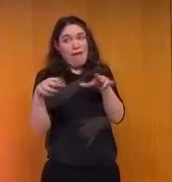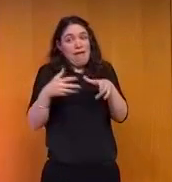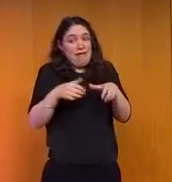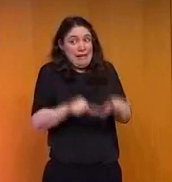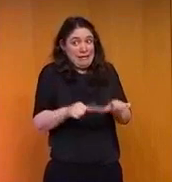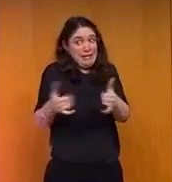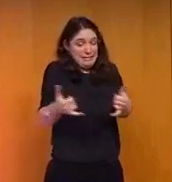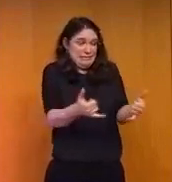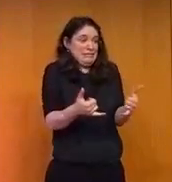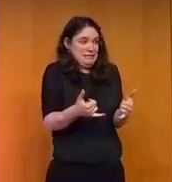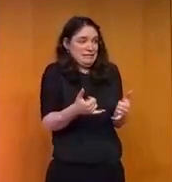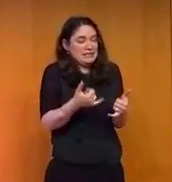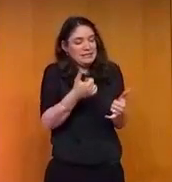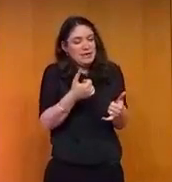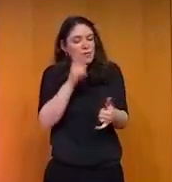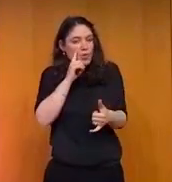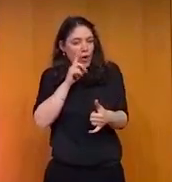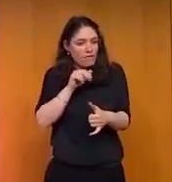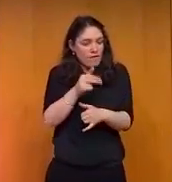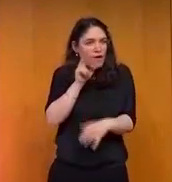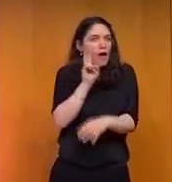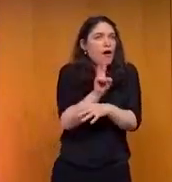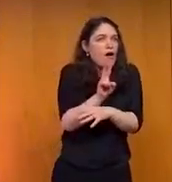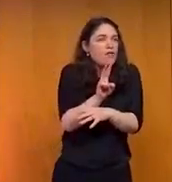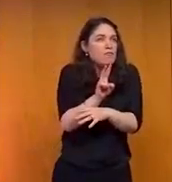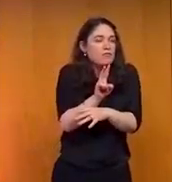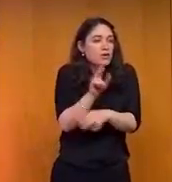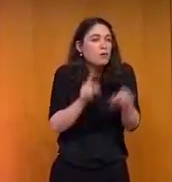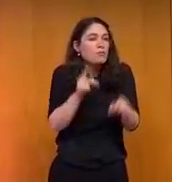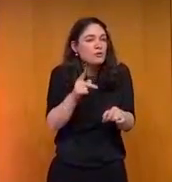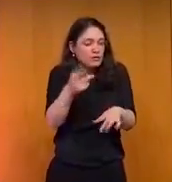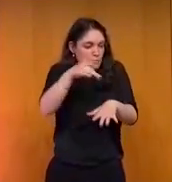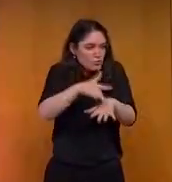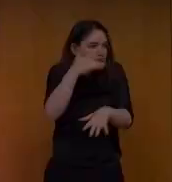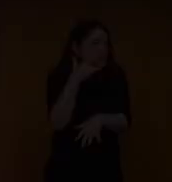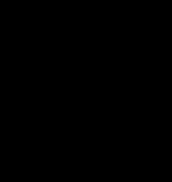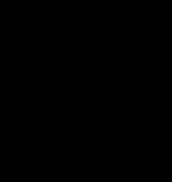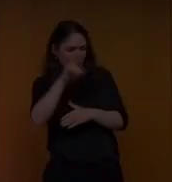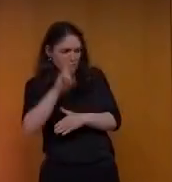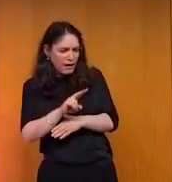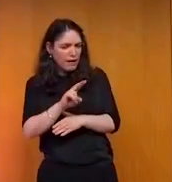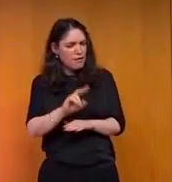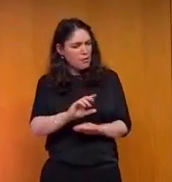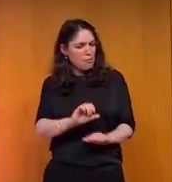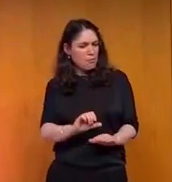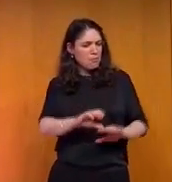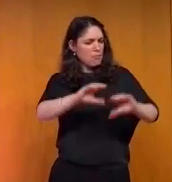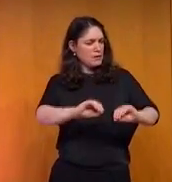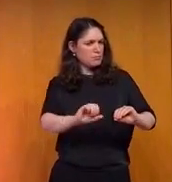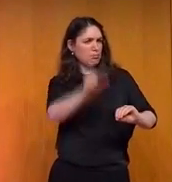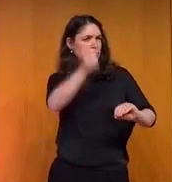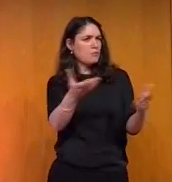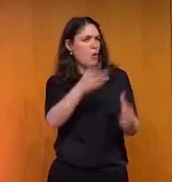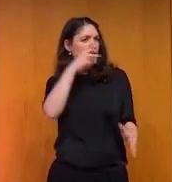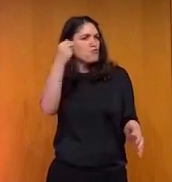Vous allez assister à quelque chose que certainement vous n'aurez jamais vécu, et tant mieux. Je vais vous proposer que tous ensemble,